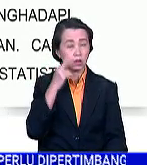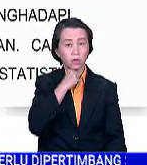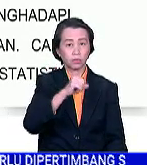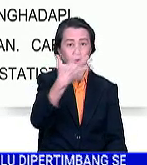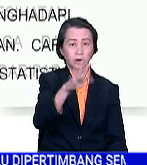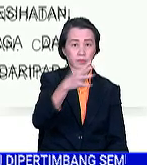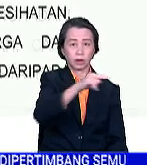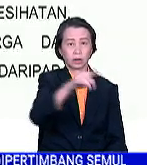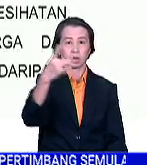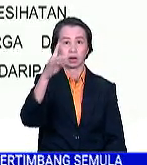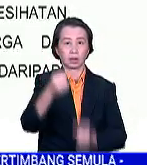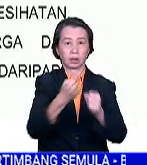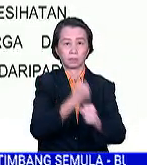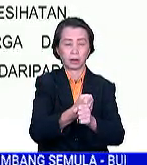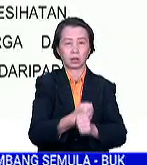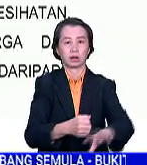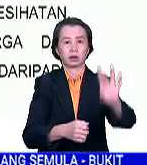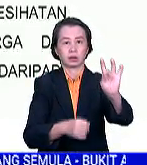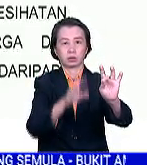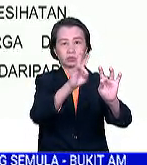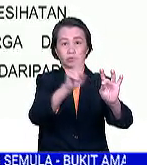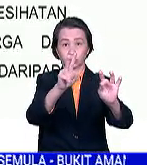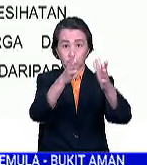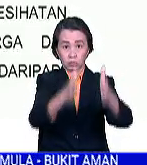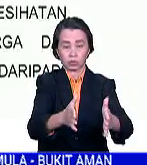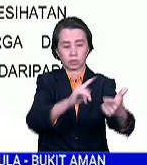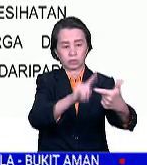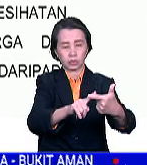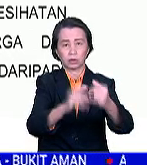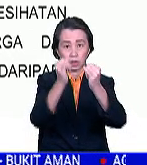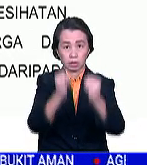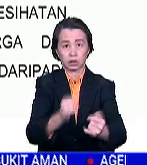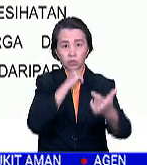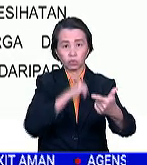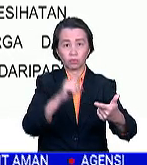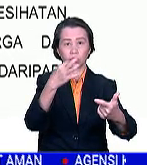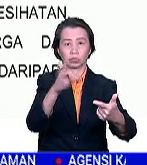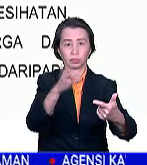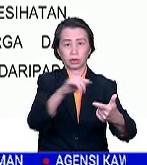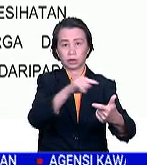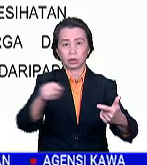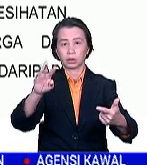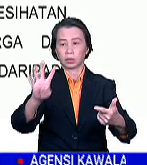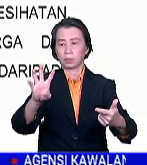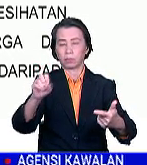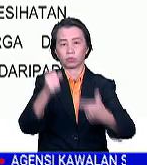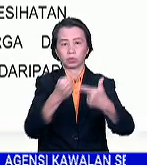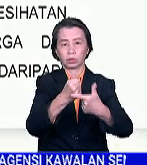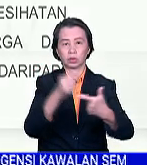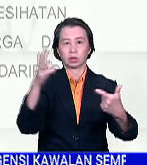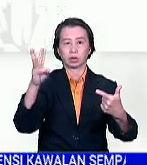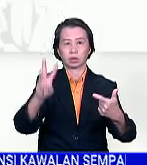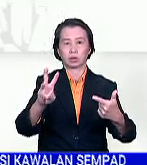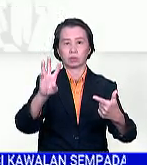15 hingga 18 tahun, iaitu seramai 872 orang diikuti individu berusia 19 hingga 40 tahun seramai